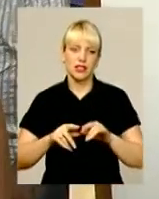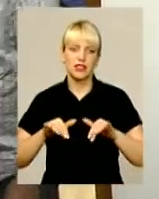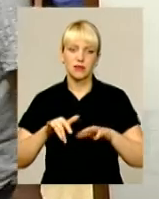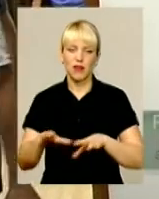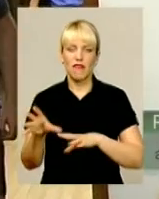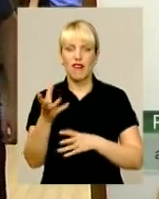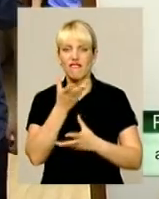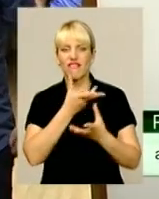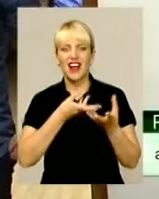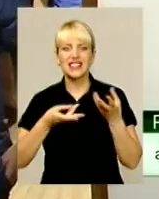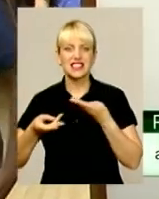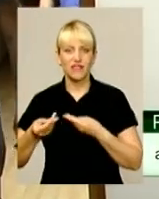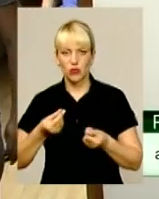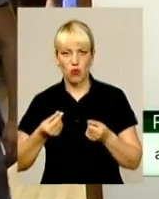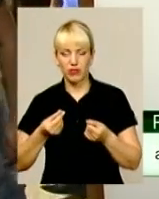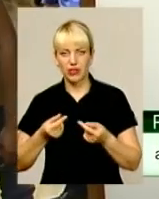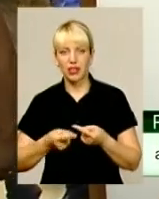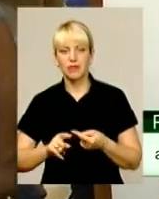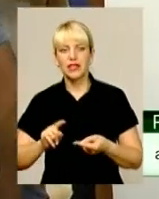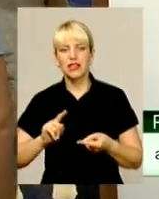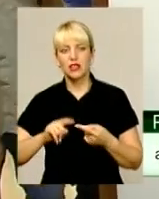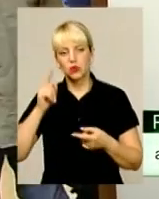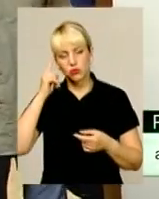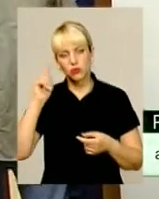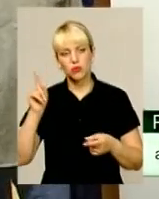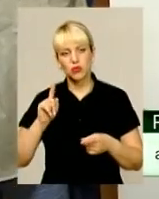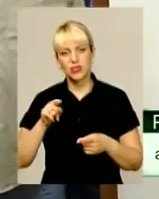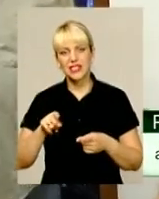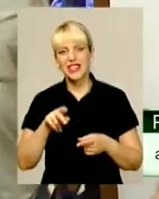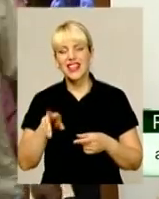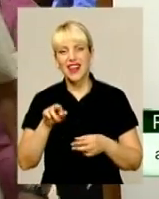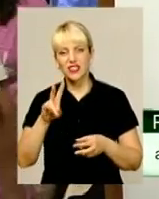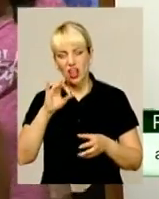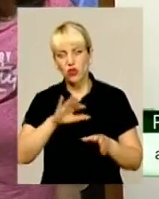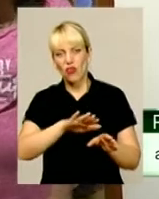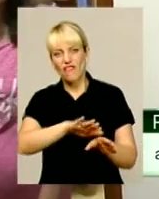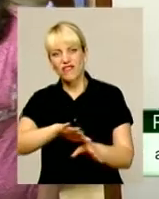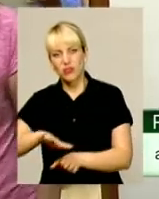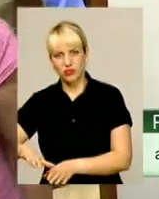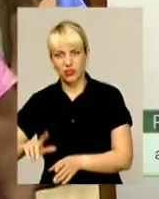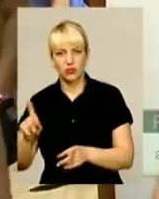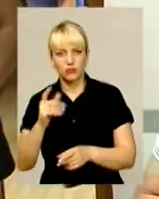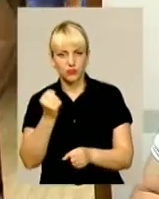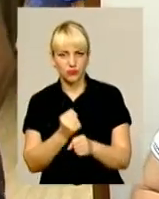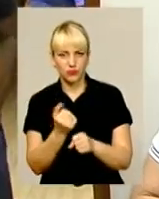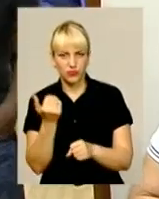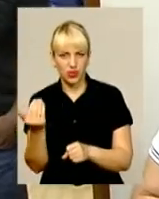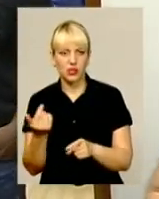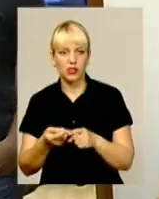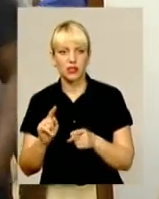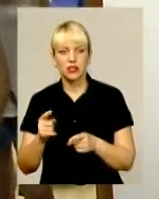фальсифікована справа для того, щоб усунути Д'яченка від Катіон, я буду тепер ще більше стверджувати, тому що правосуддя відбувалося дуже